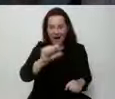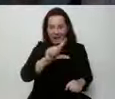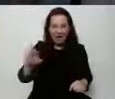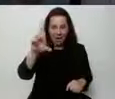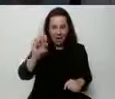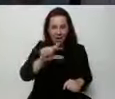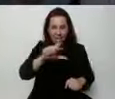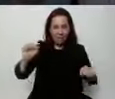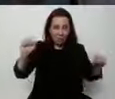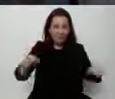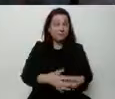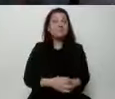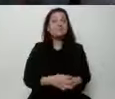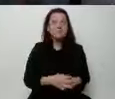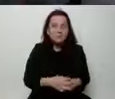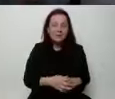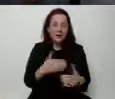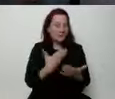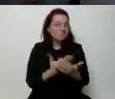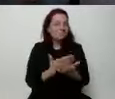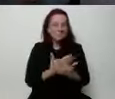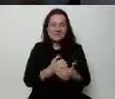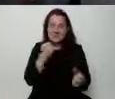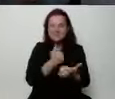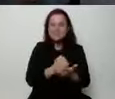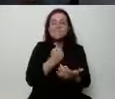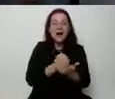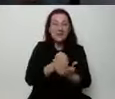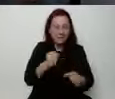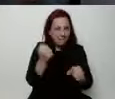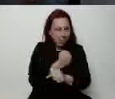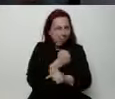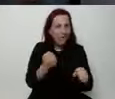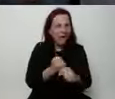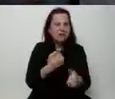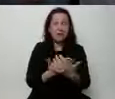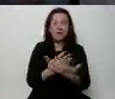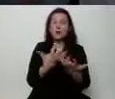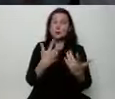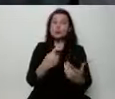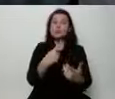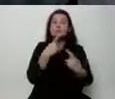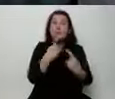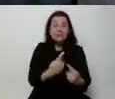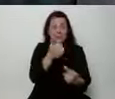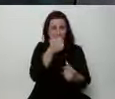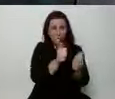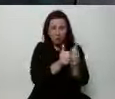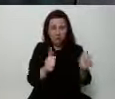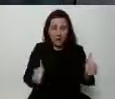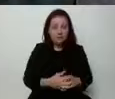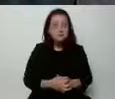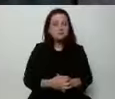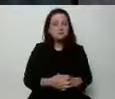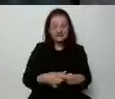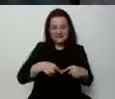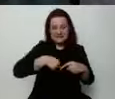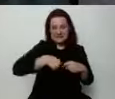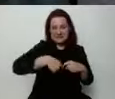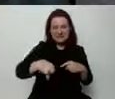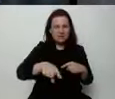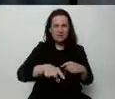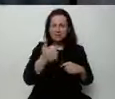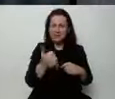Ale ponieważ sprawa jest poważna, więc ja chcę powiedzieć jeszcze jedno zdanie. A mianowicie, przed nami jeden z największych